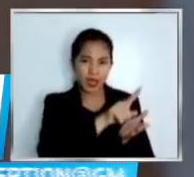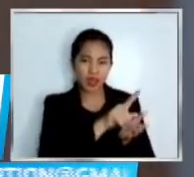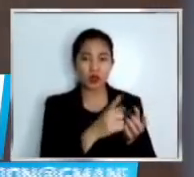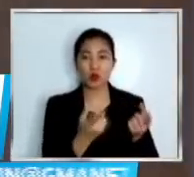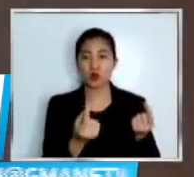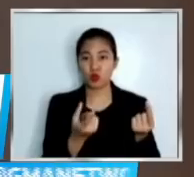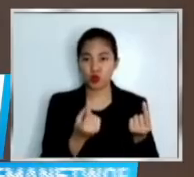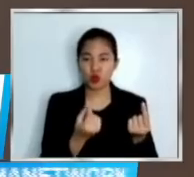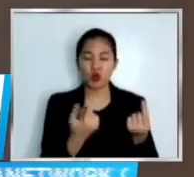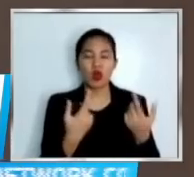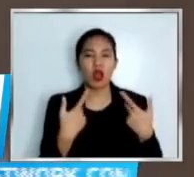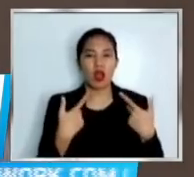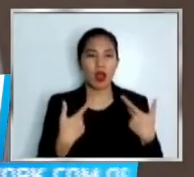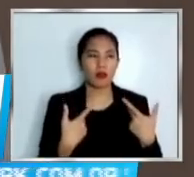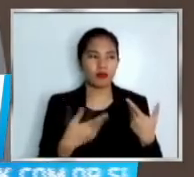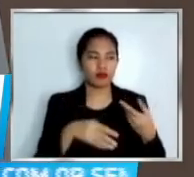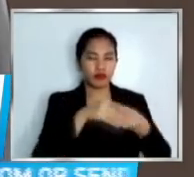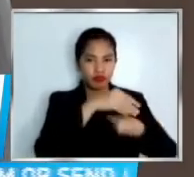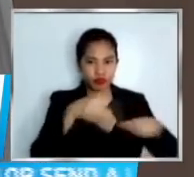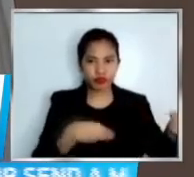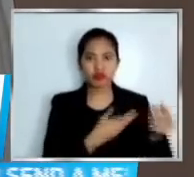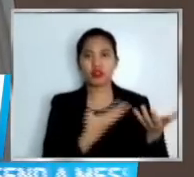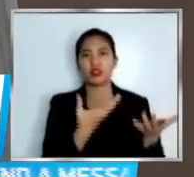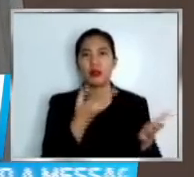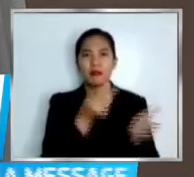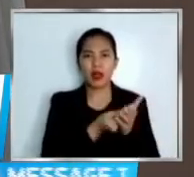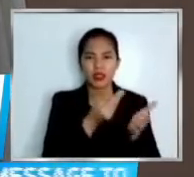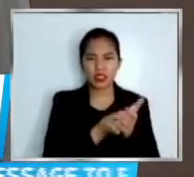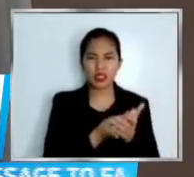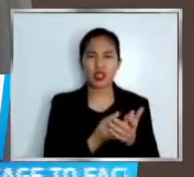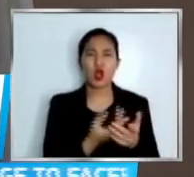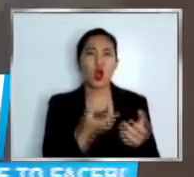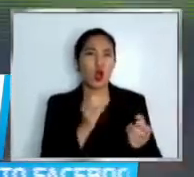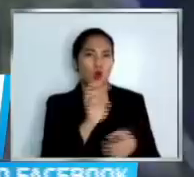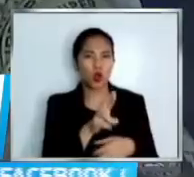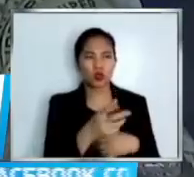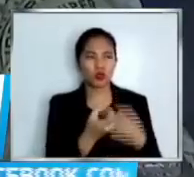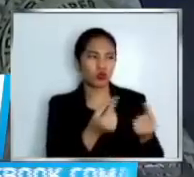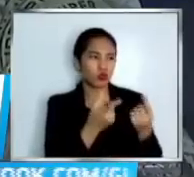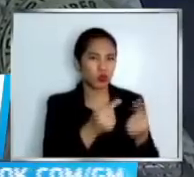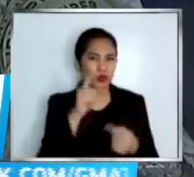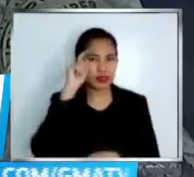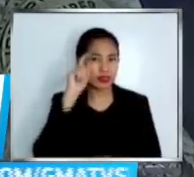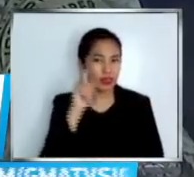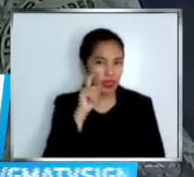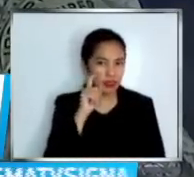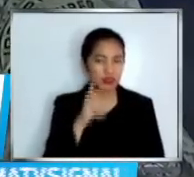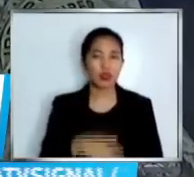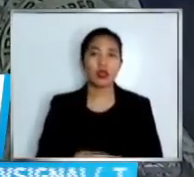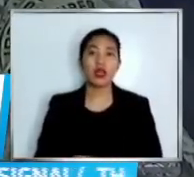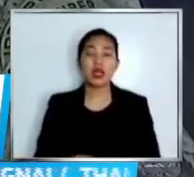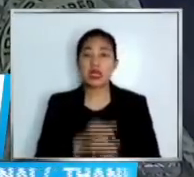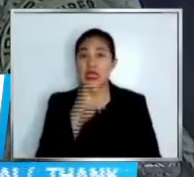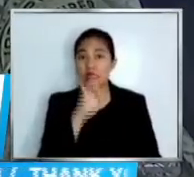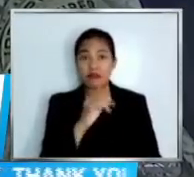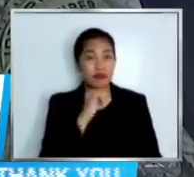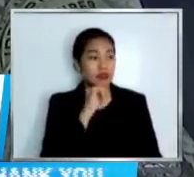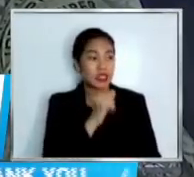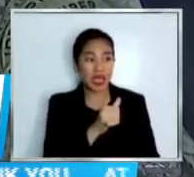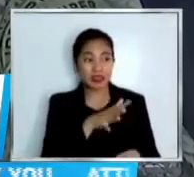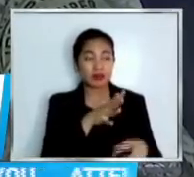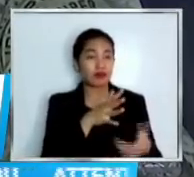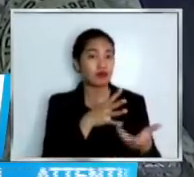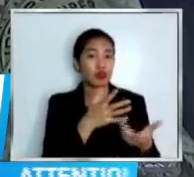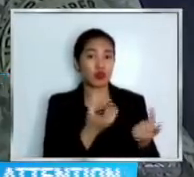daw ito nang hindi niya pagpapakalat ang masisayalang video ng biktima sa kanilang mga naging video call. Not knowing, itong victim natin is nire